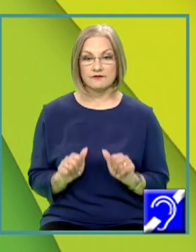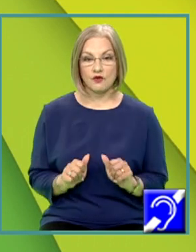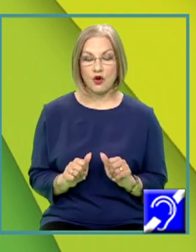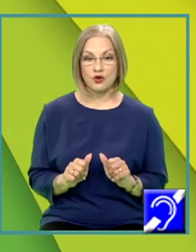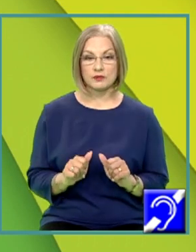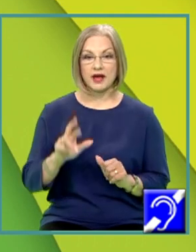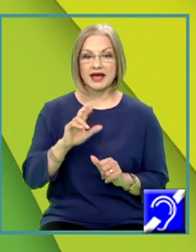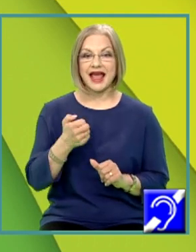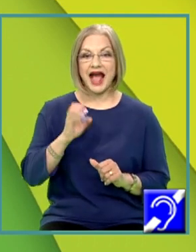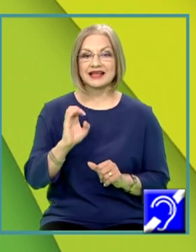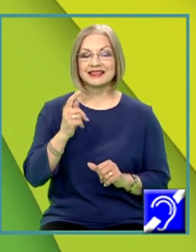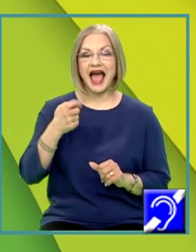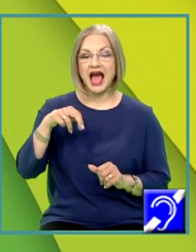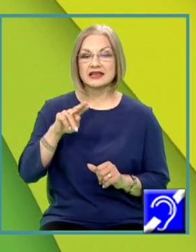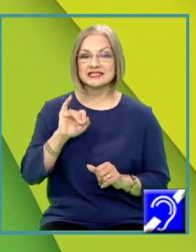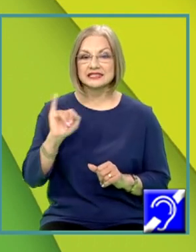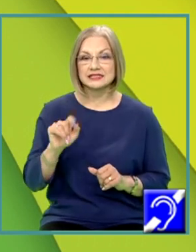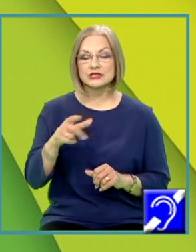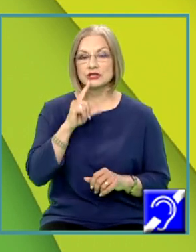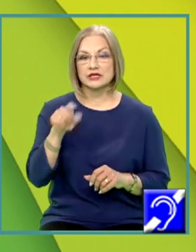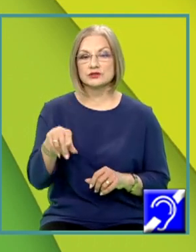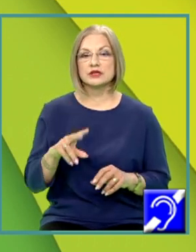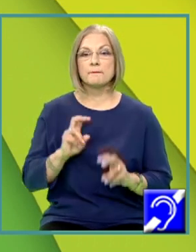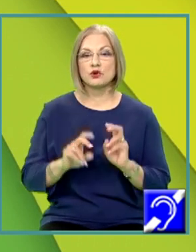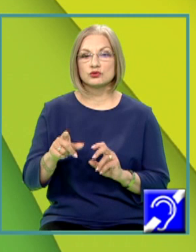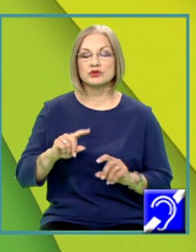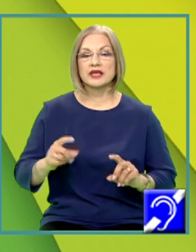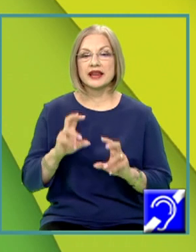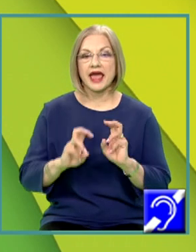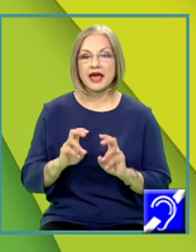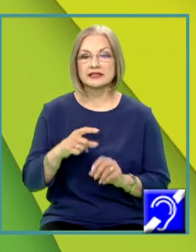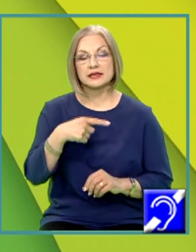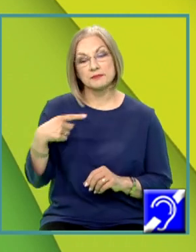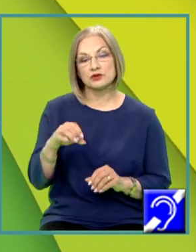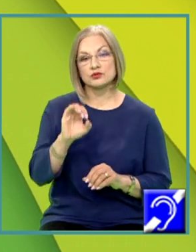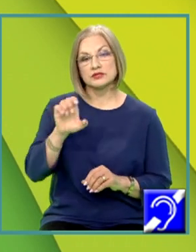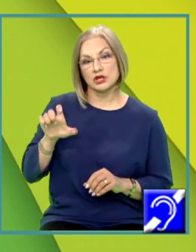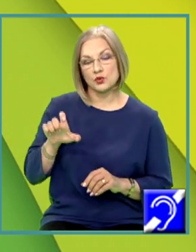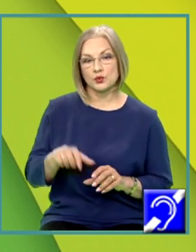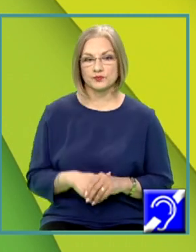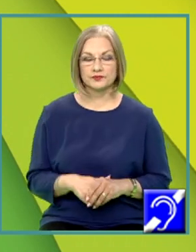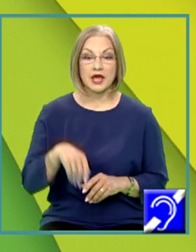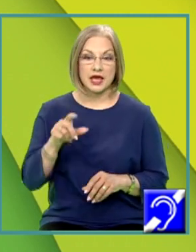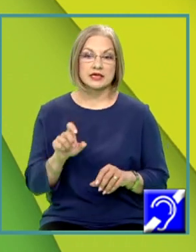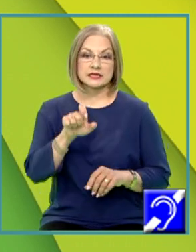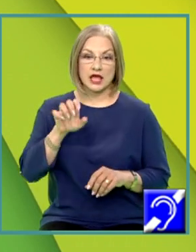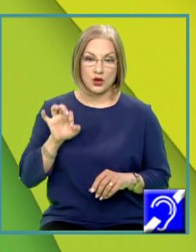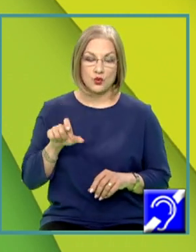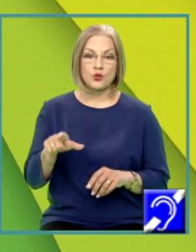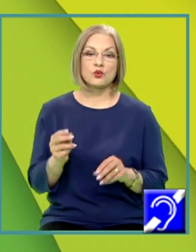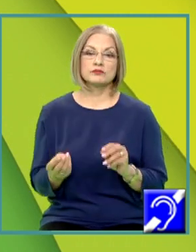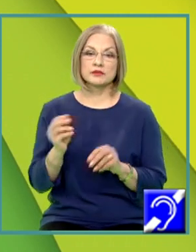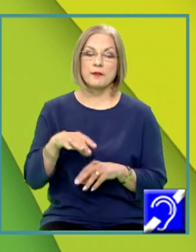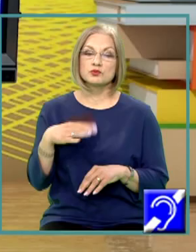reactanți rezultă produși de reacție minus Q, adică am trecut valoarea lui Q în